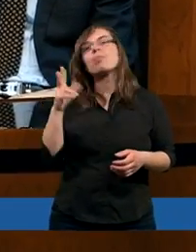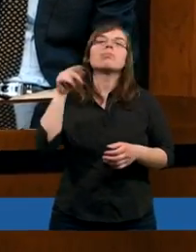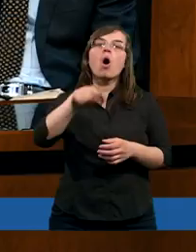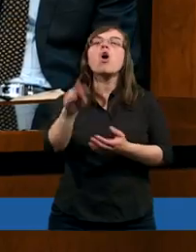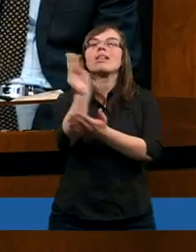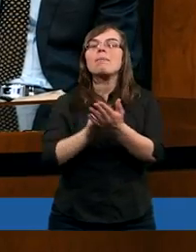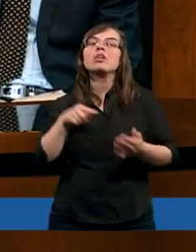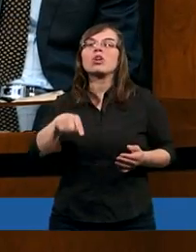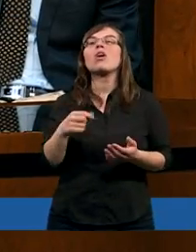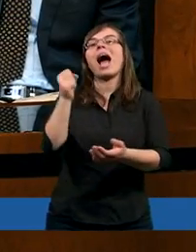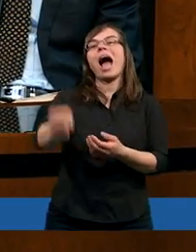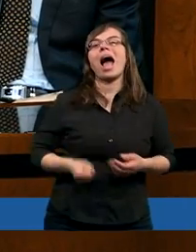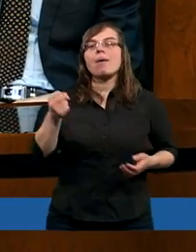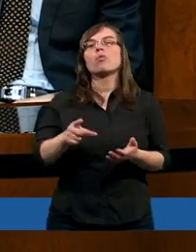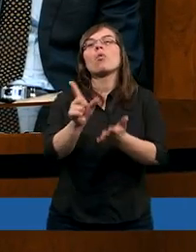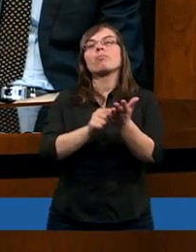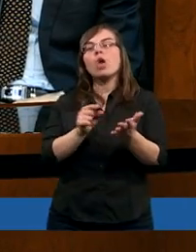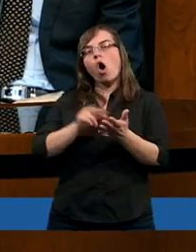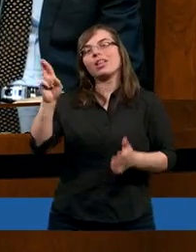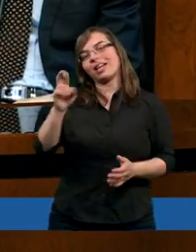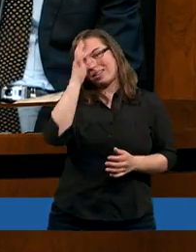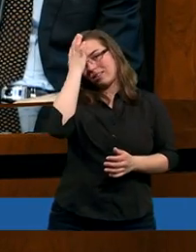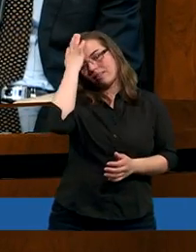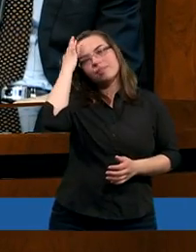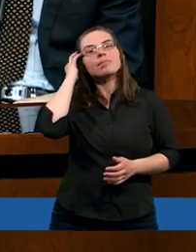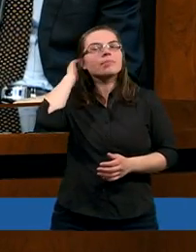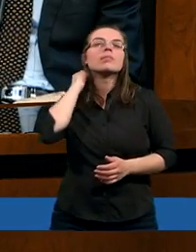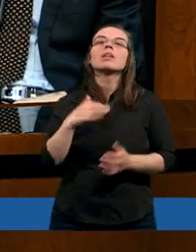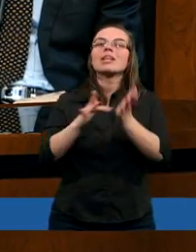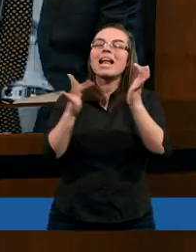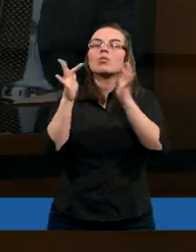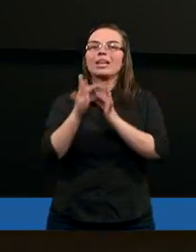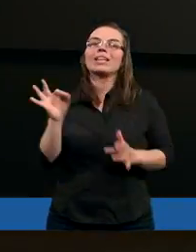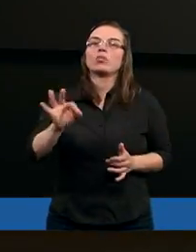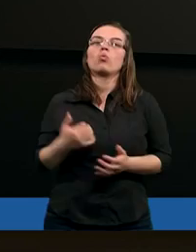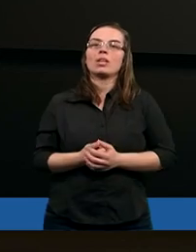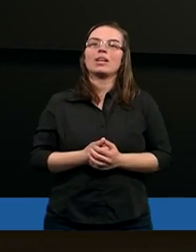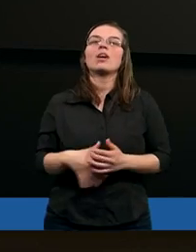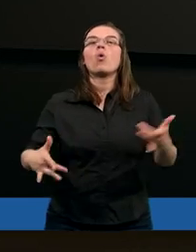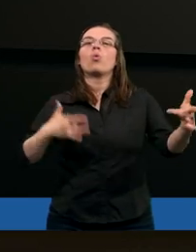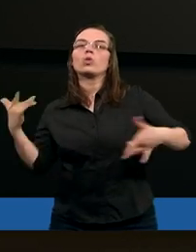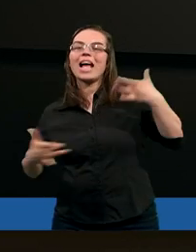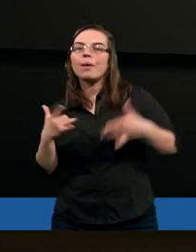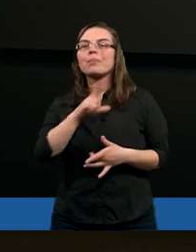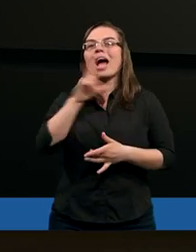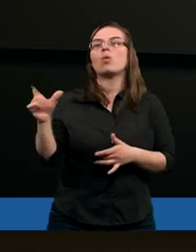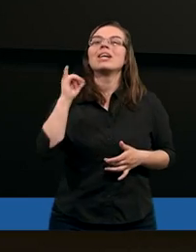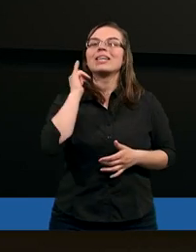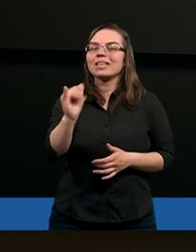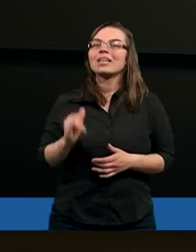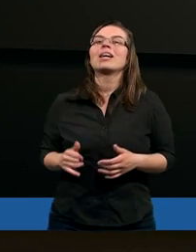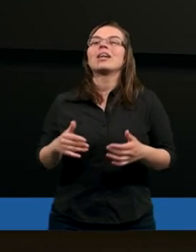bo o tym pisze tutaj apostoł Piotr. Jezus Chrystus ucierpiał